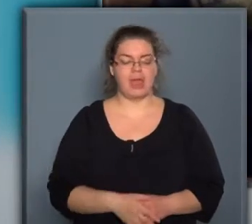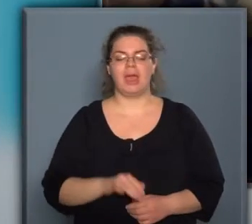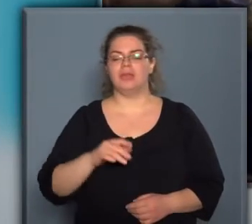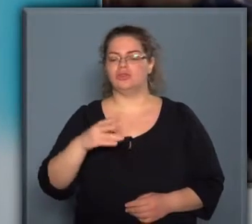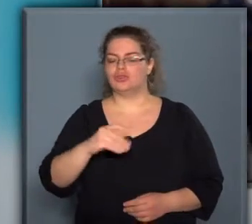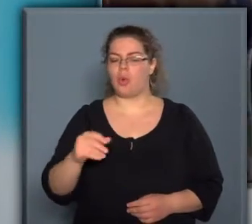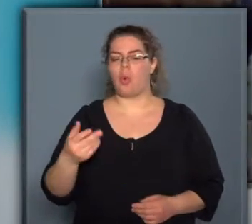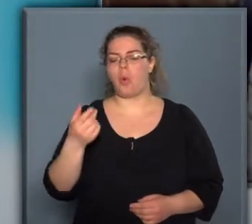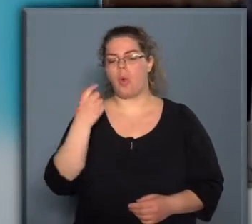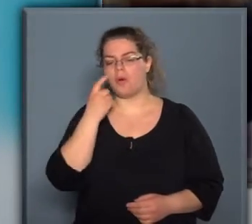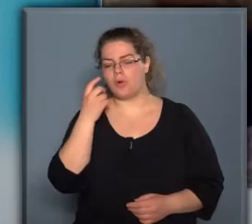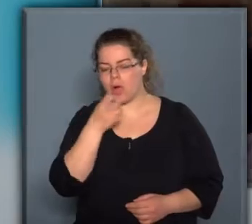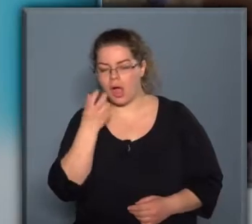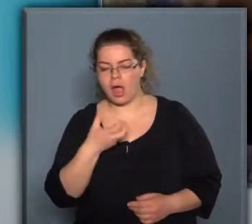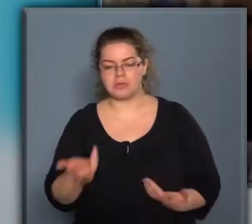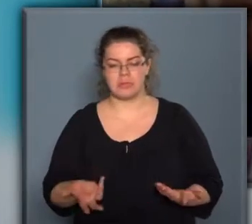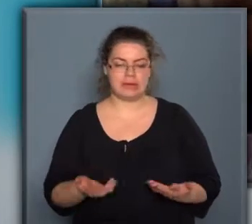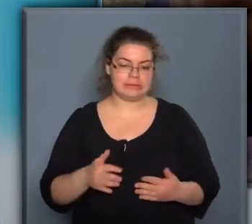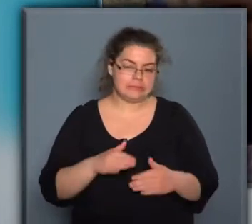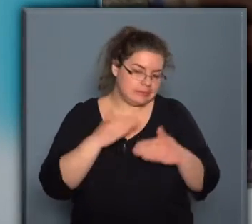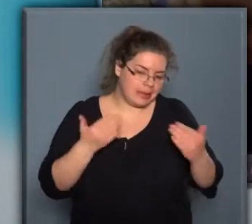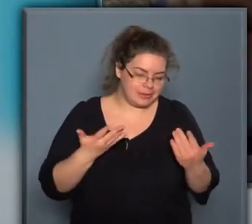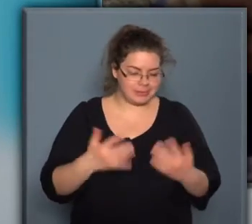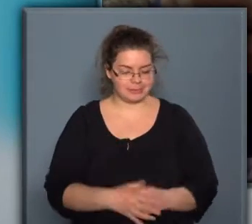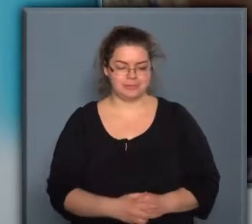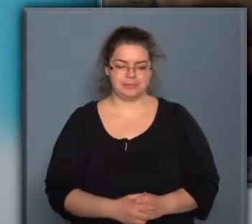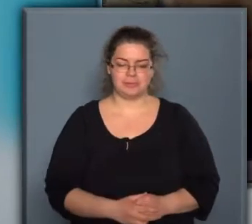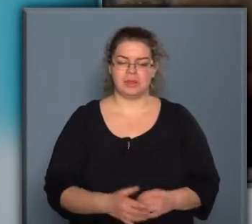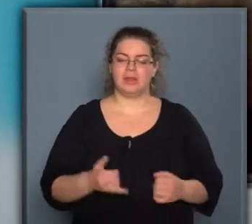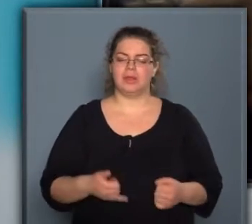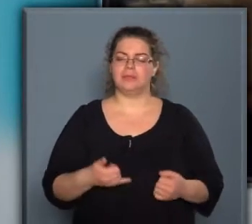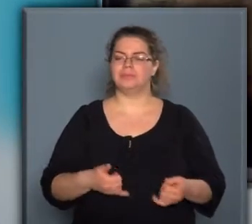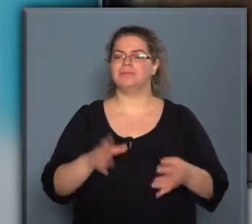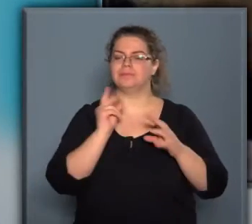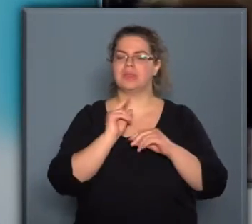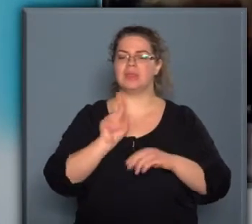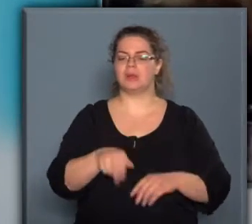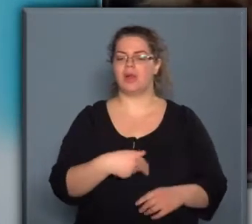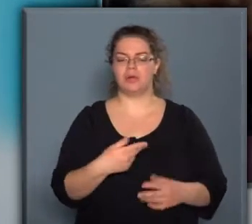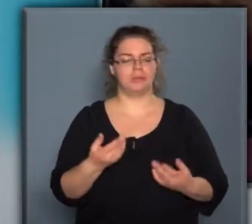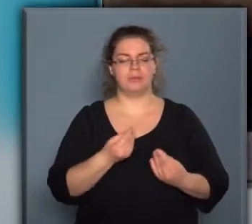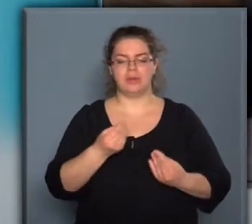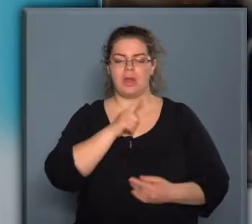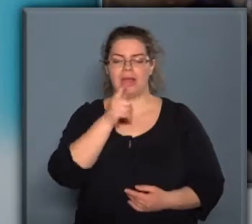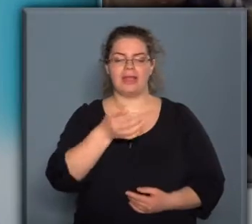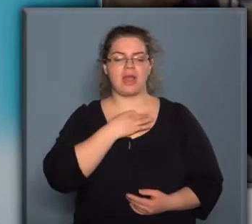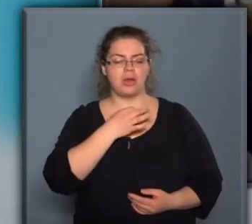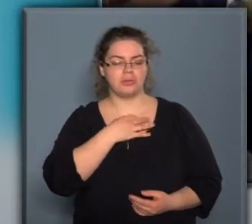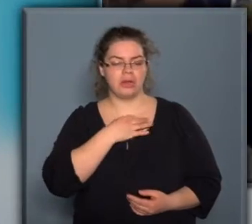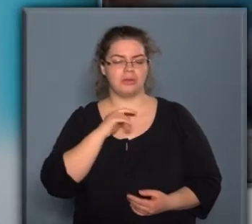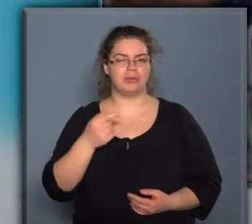só, fokhagyma, egyelőre ennyi. Beszéljünk még arról, hogy mitől válik igazán hangulatossáj,